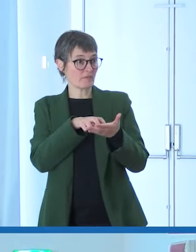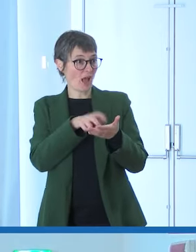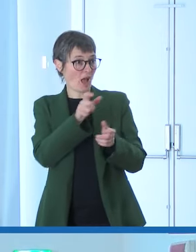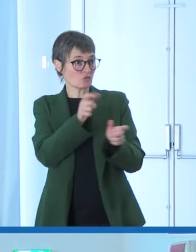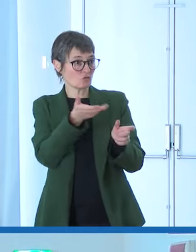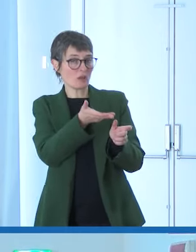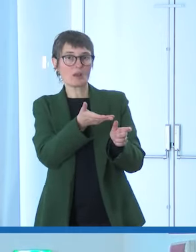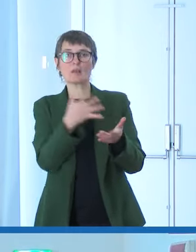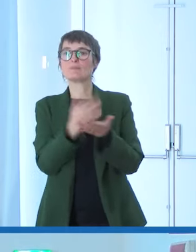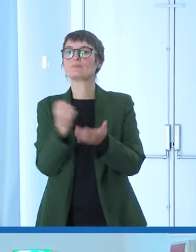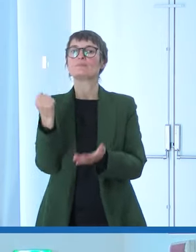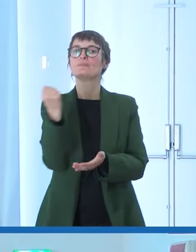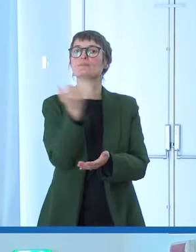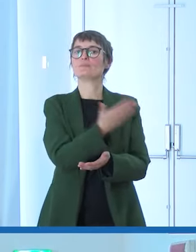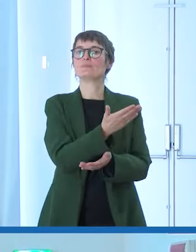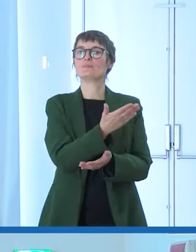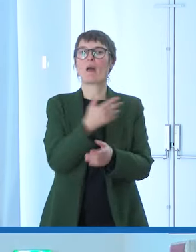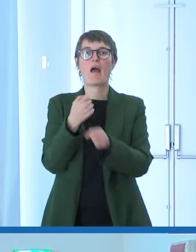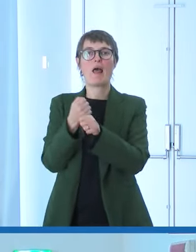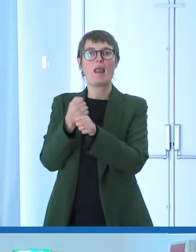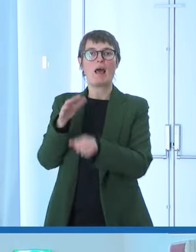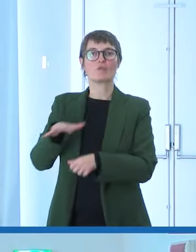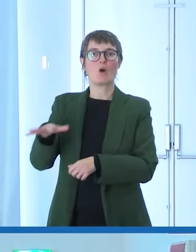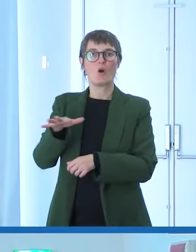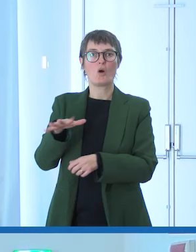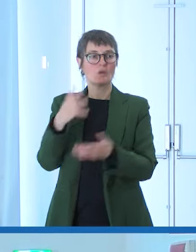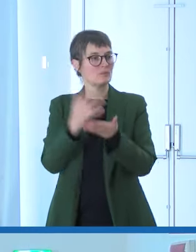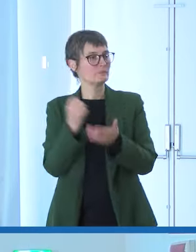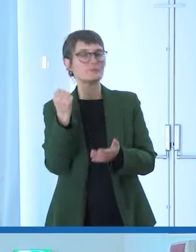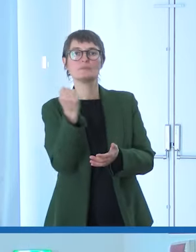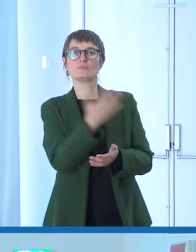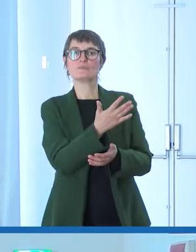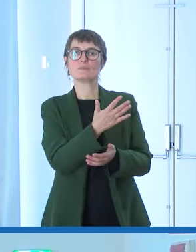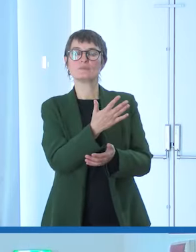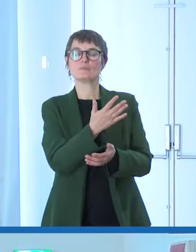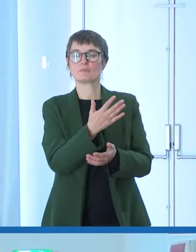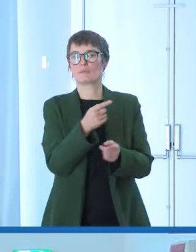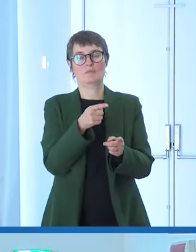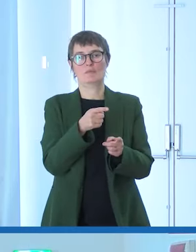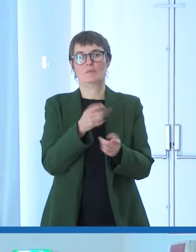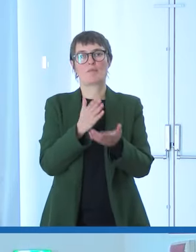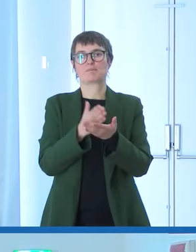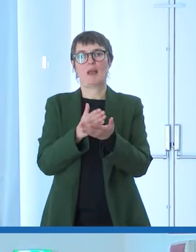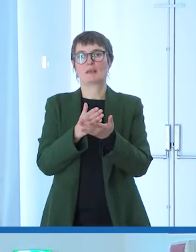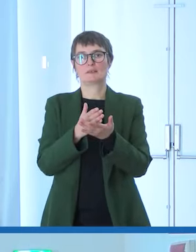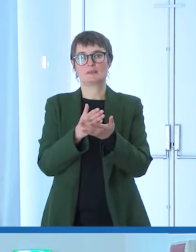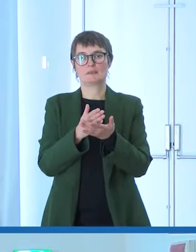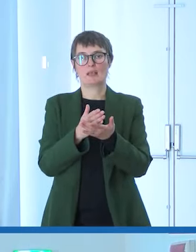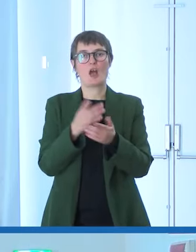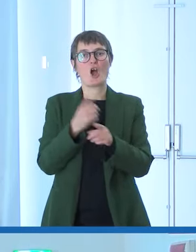lavoro. Questo non può e non deve accadere. In questo sì, le istituzioni pubbliche hanno un dovere.